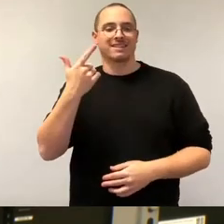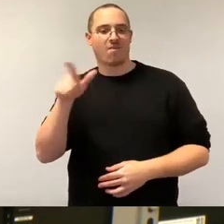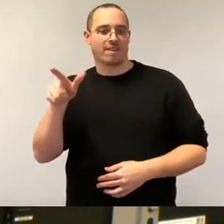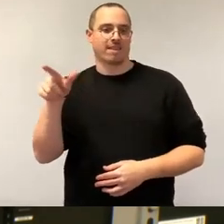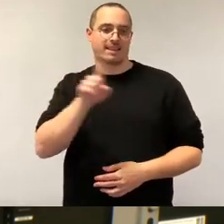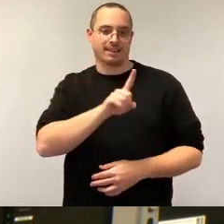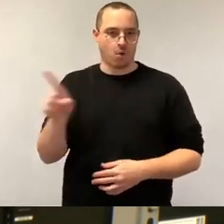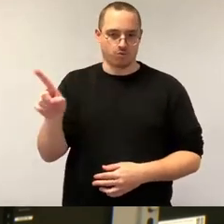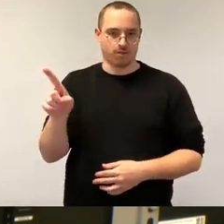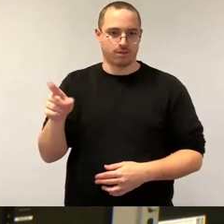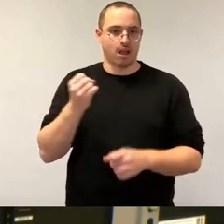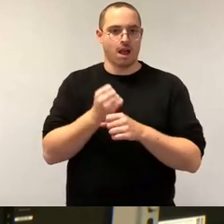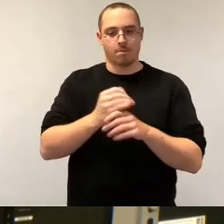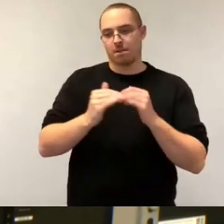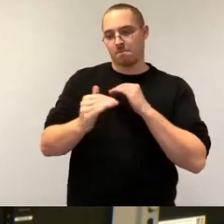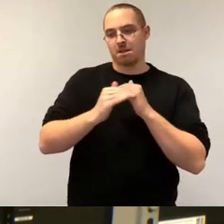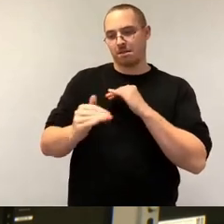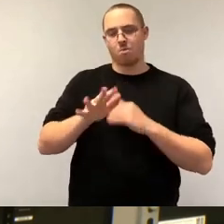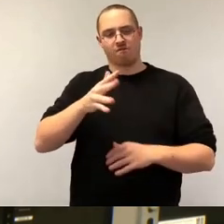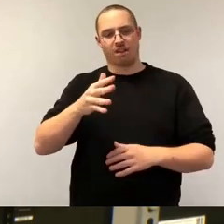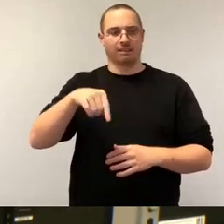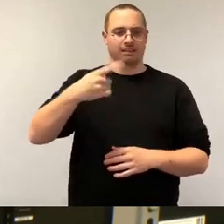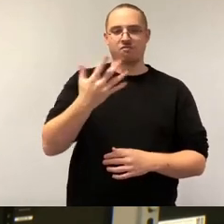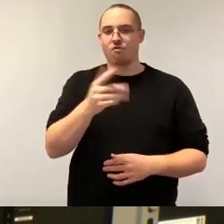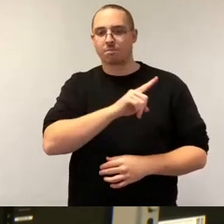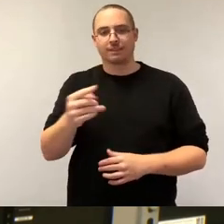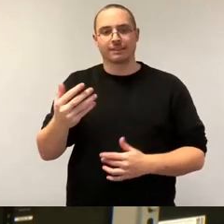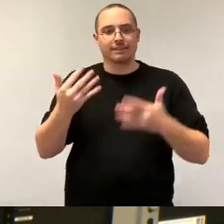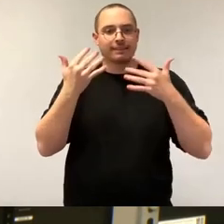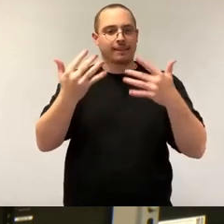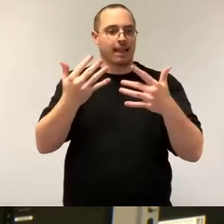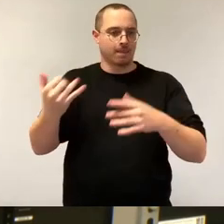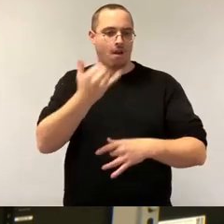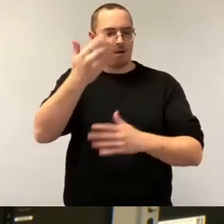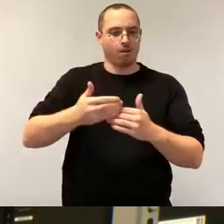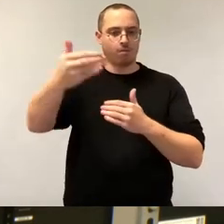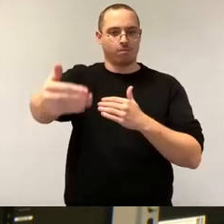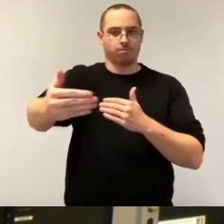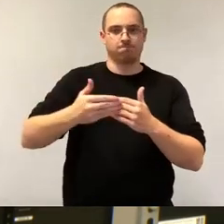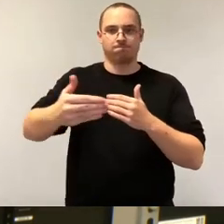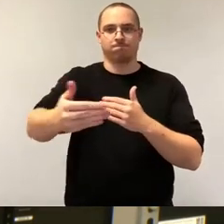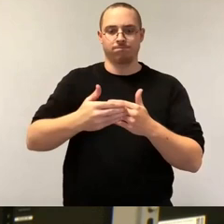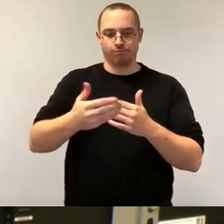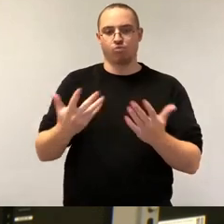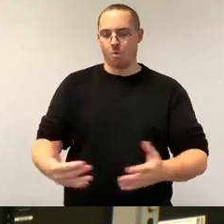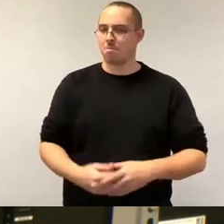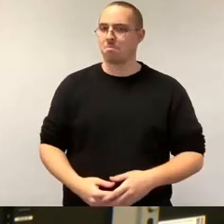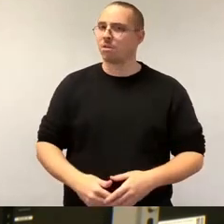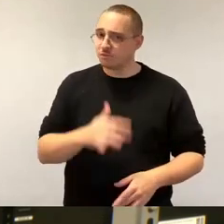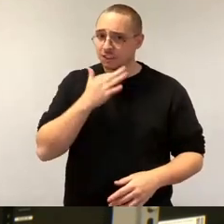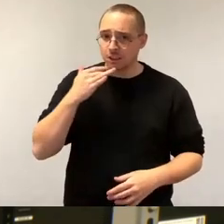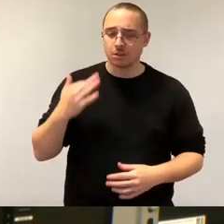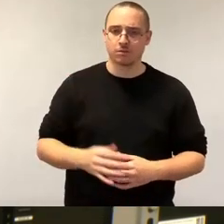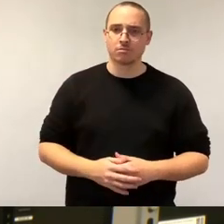nachdem, wie man fragt, 5.000 10.000 Jahren. Also eine ganz schöne Menge. Und natürlich bringt das sehr viele